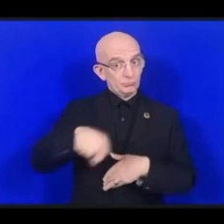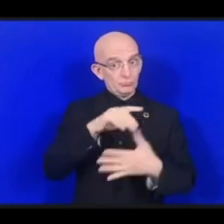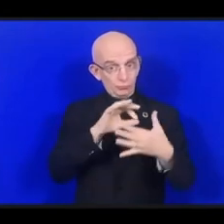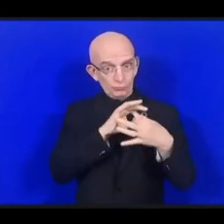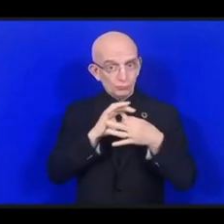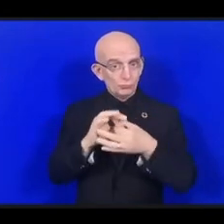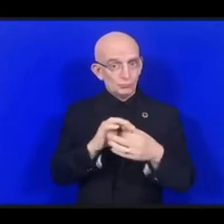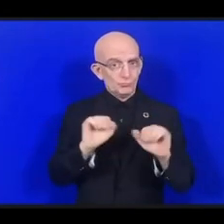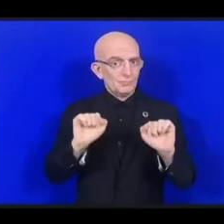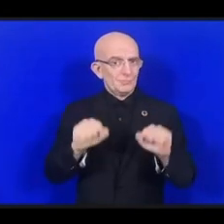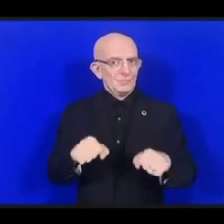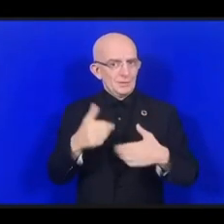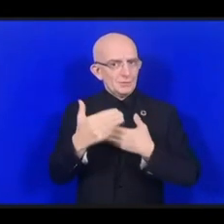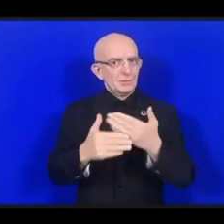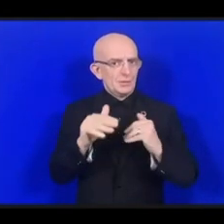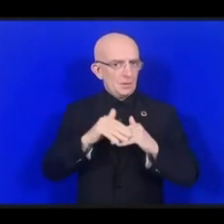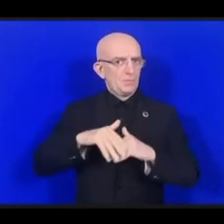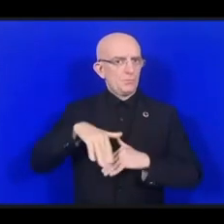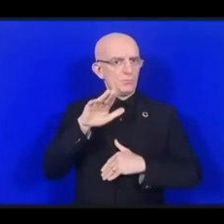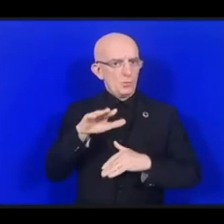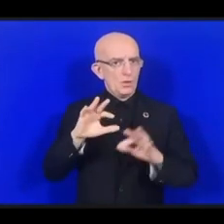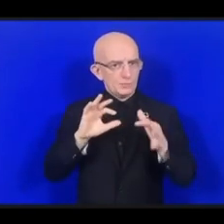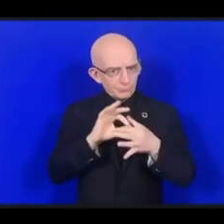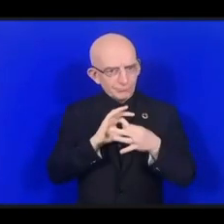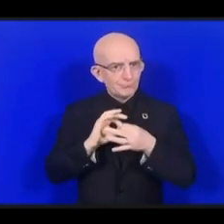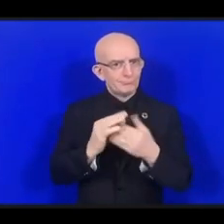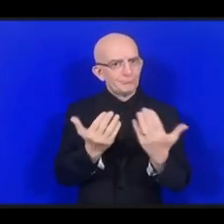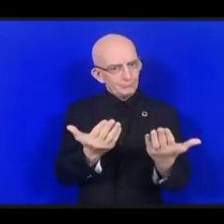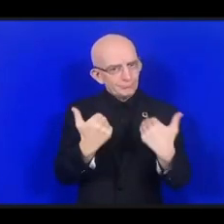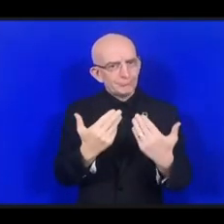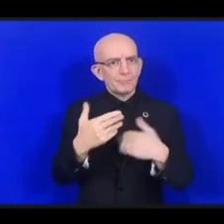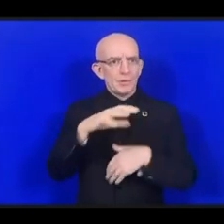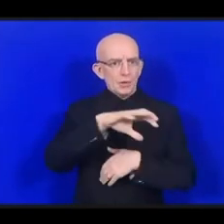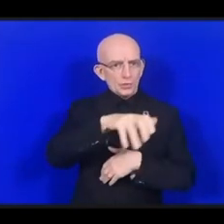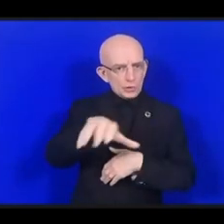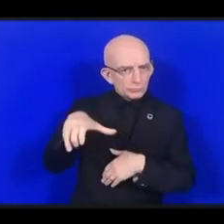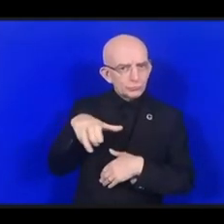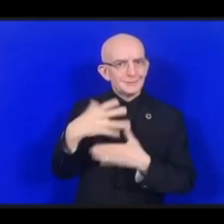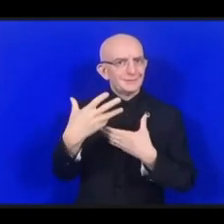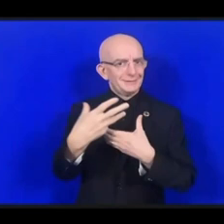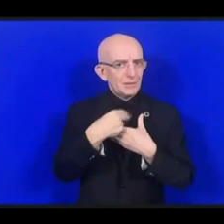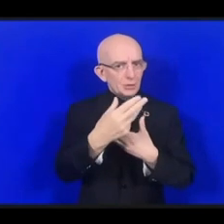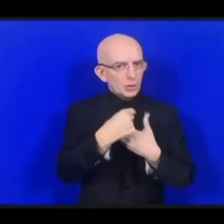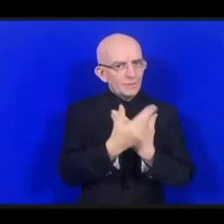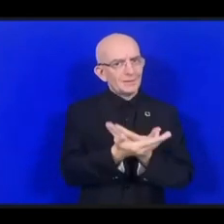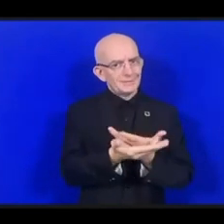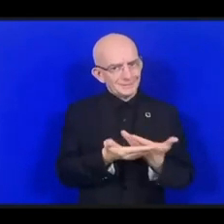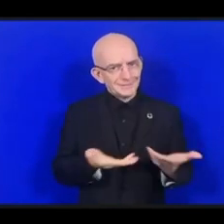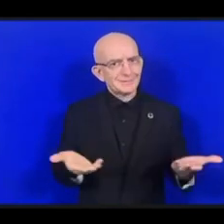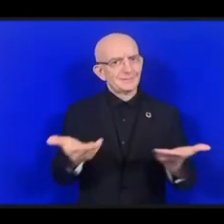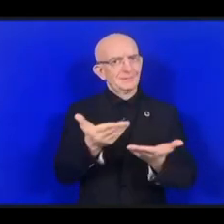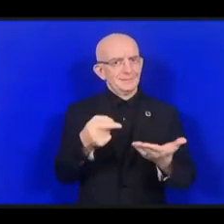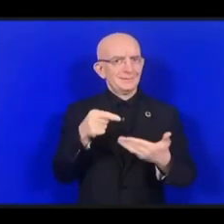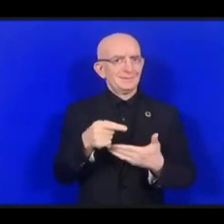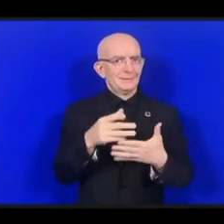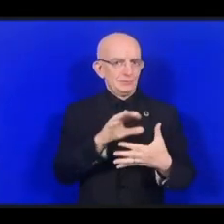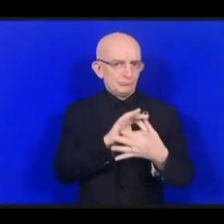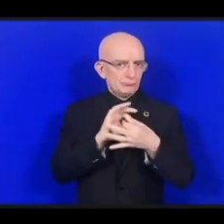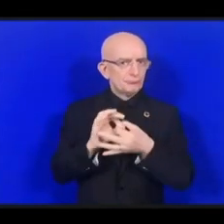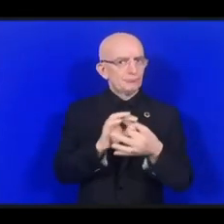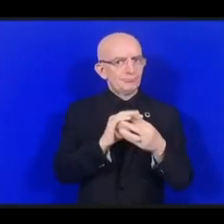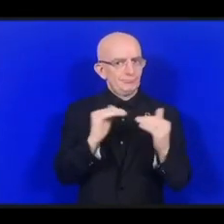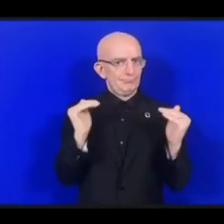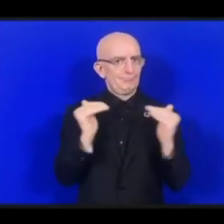больше, давайте расширим возможности стран и всех заинтересованных сторон для построения инклюзивного,